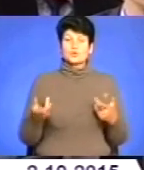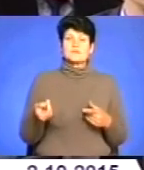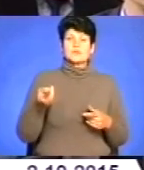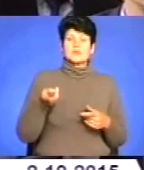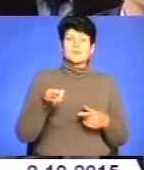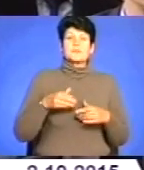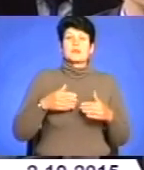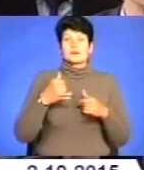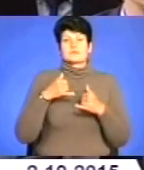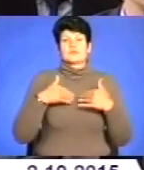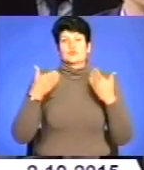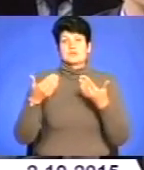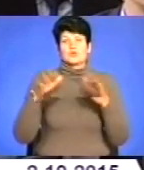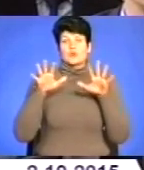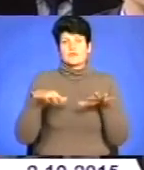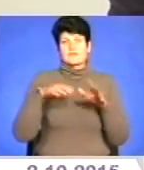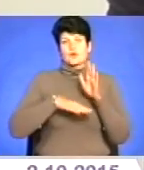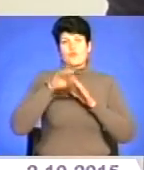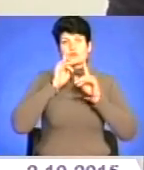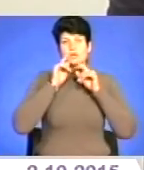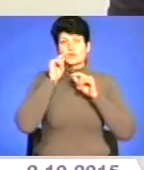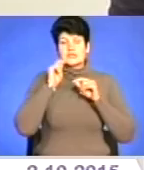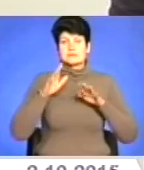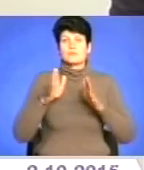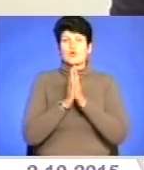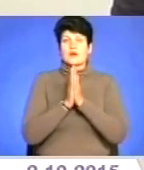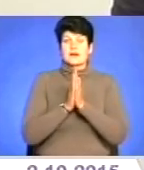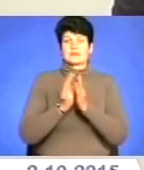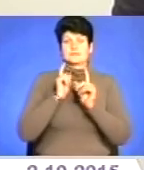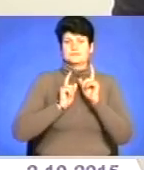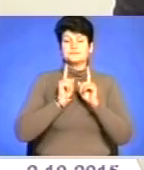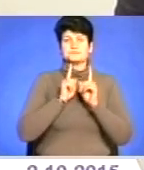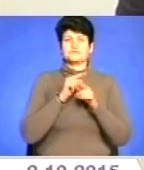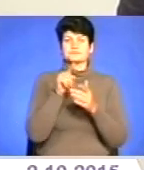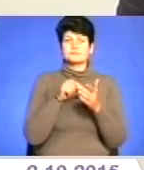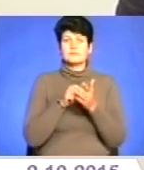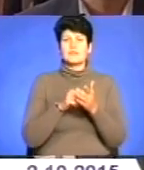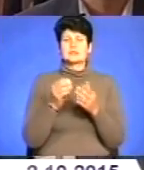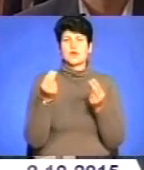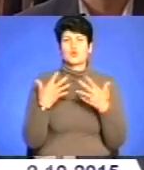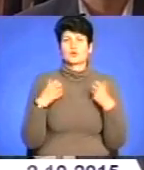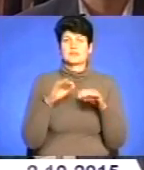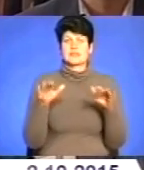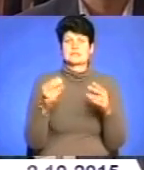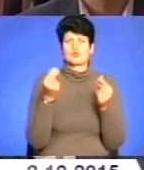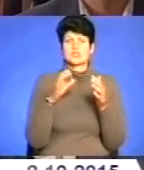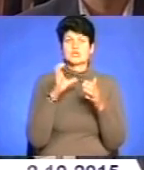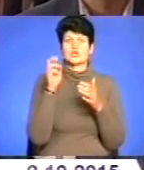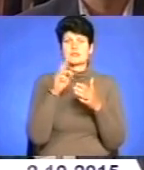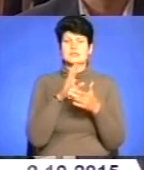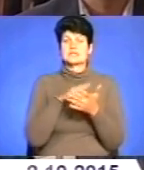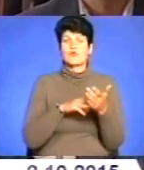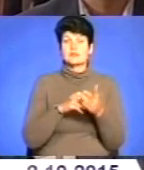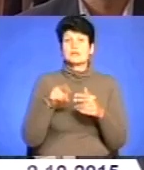голови Верховної Ради України з проханням винести на сесію питання про оздоровлення дітей за кошти соціального страхування. Оскільки